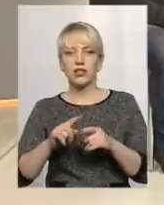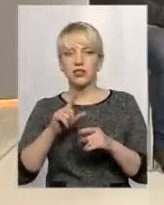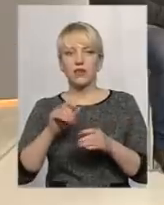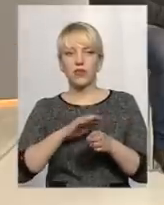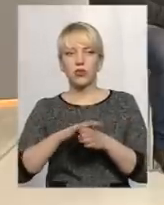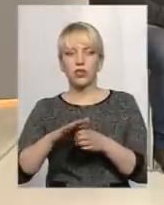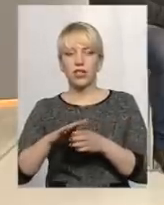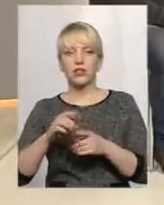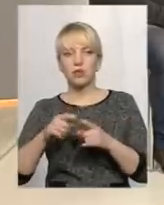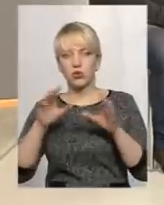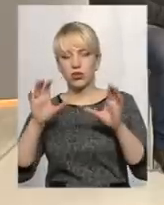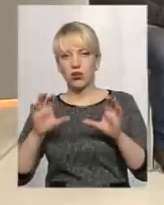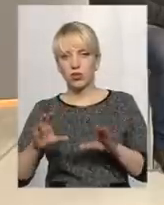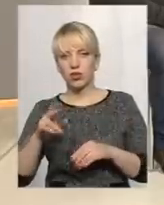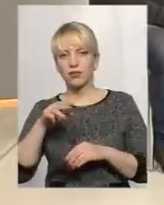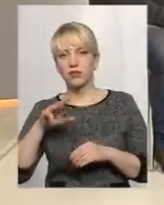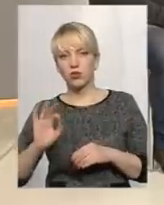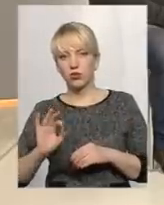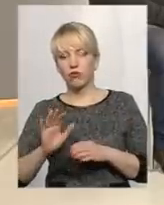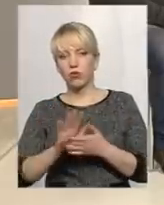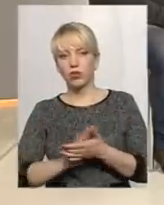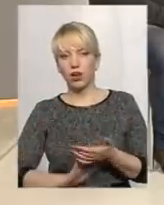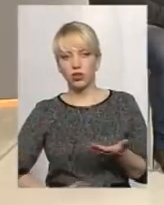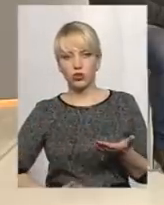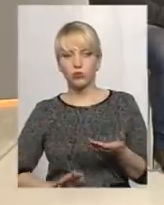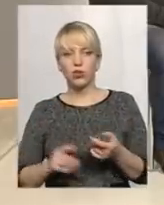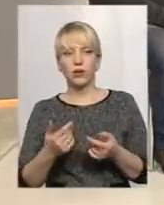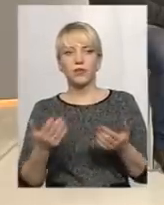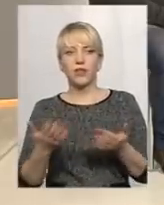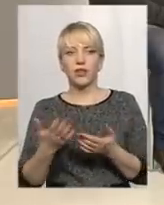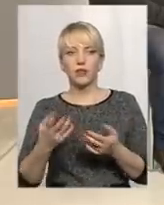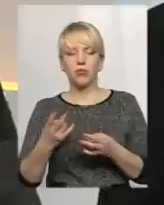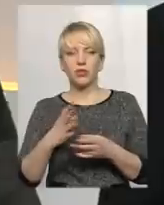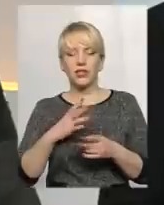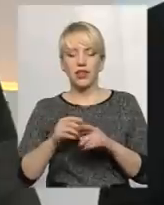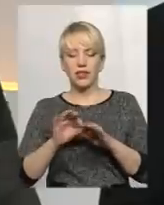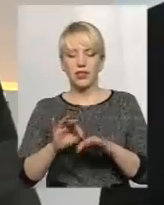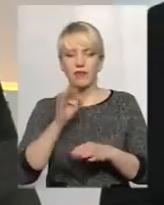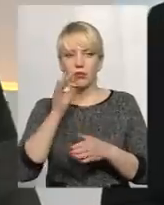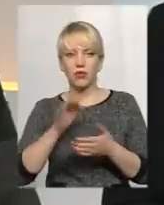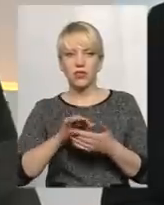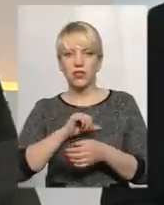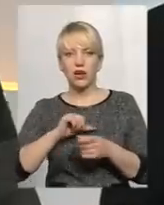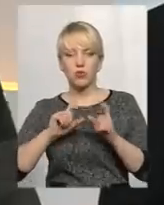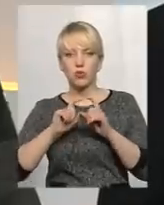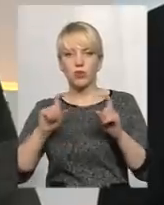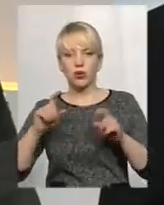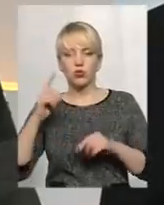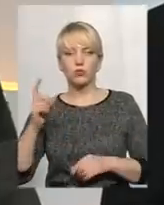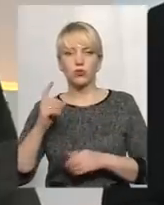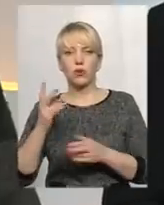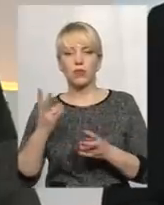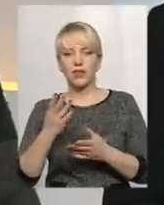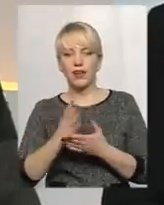законодавства То в подальшому, чи є порушення, чи немає порушення, це несе відповідальність сам суб'єкт господарювання Є